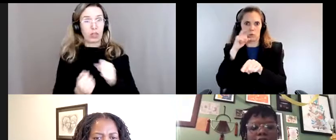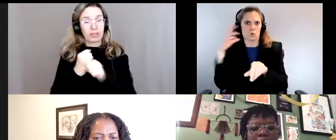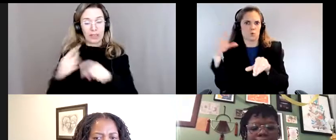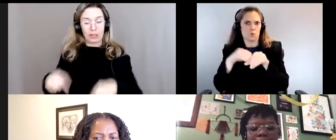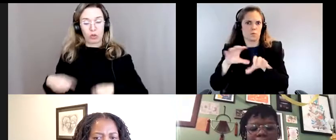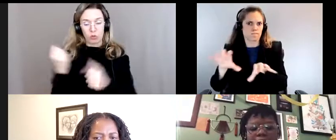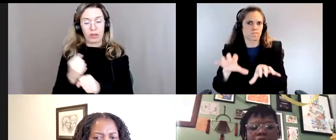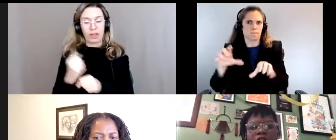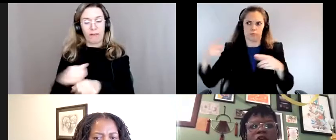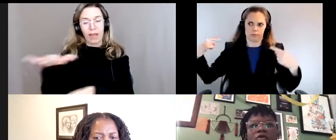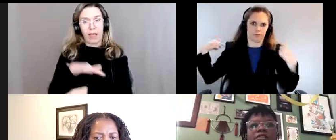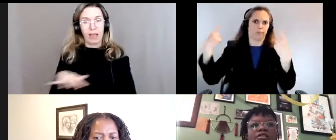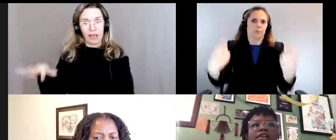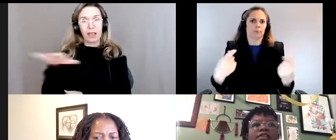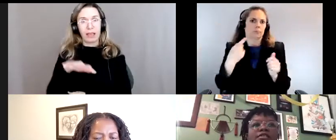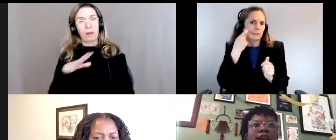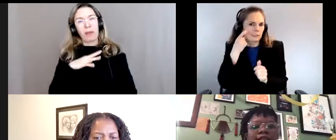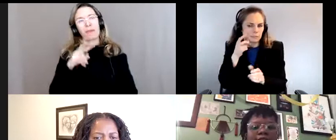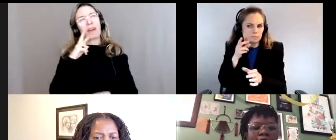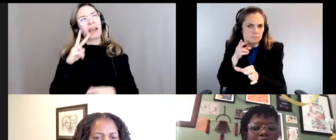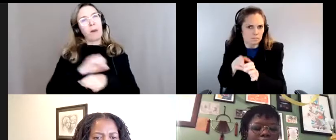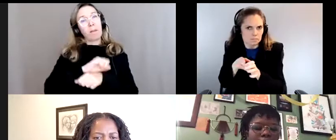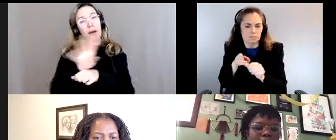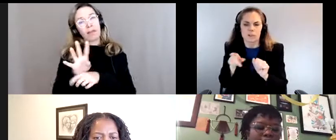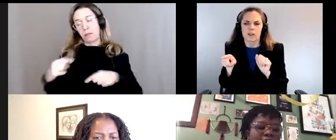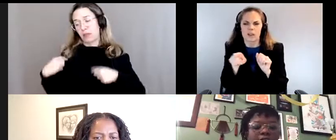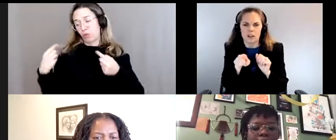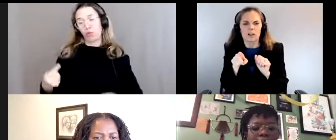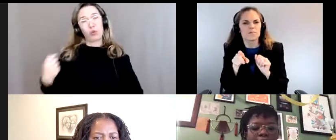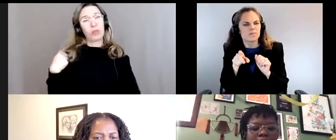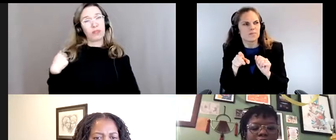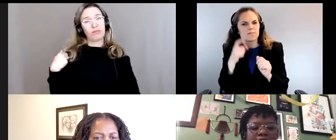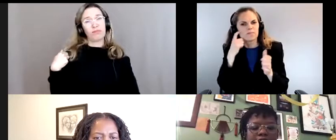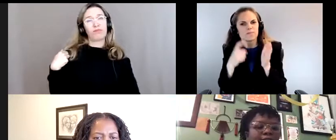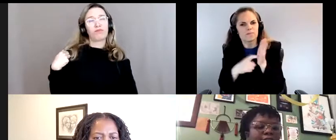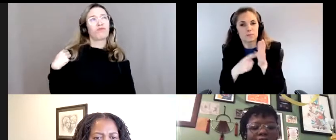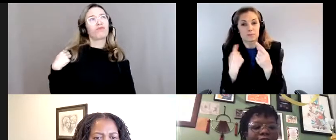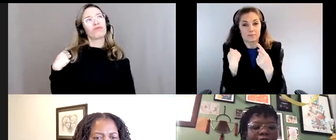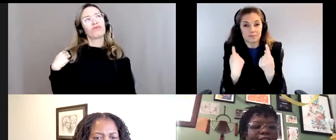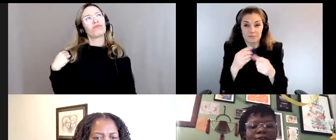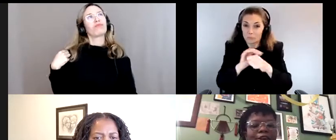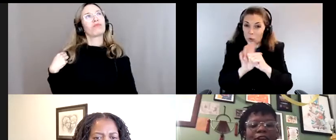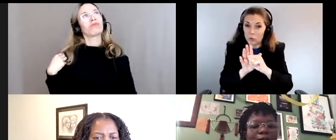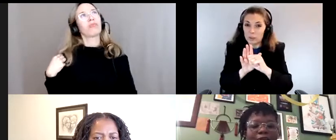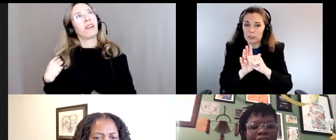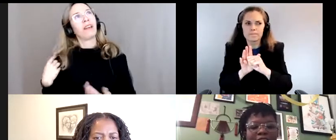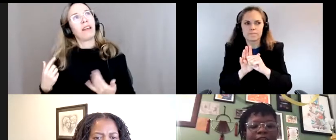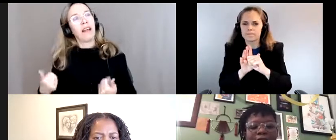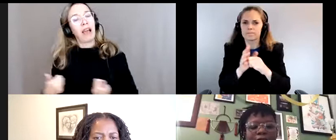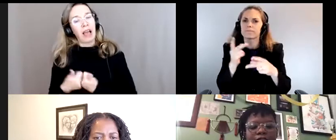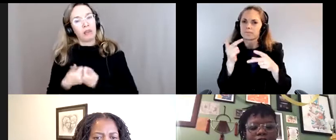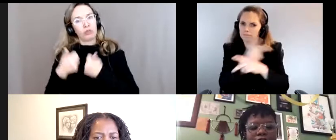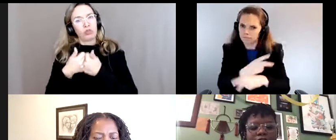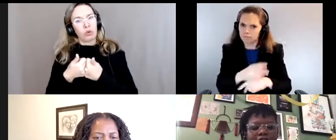secteur, mais depuis le début de la pandémie, ce qu'on voit, c'est que tous ces enjeux-là sont particulièrement